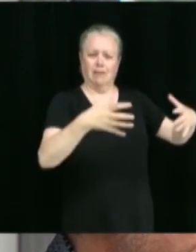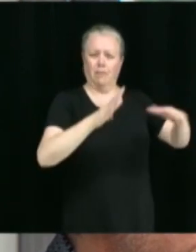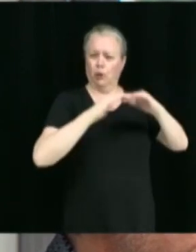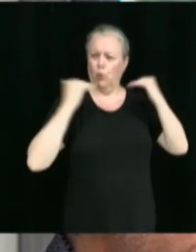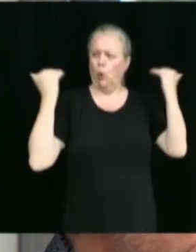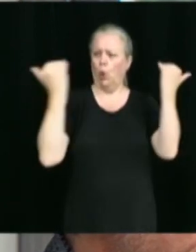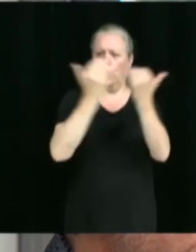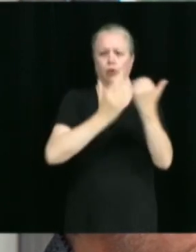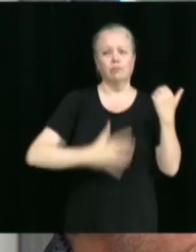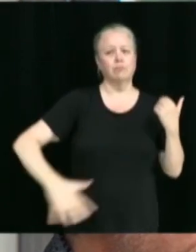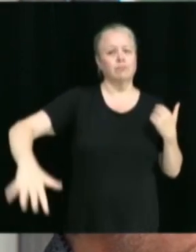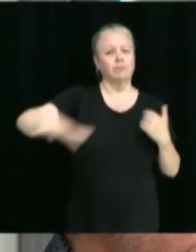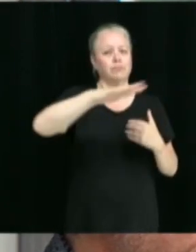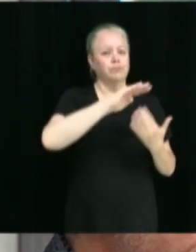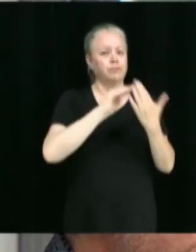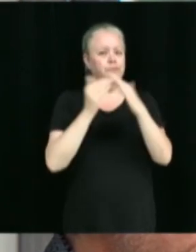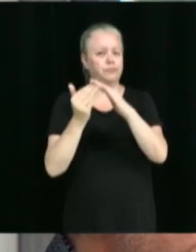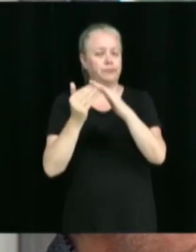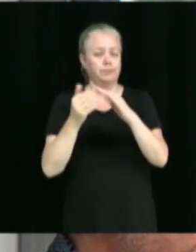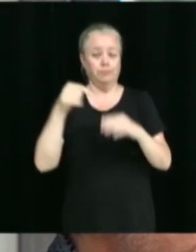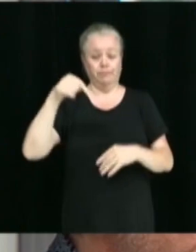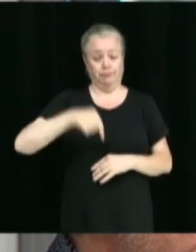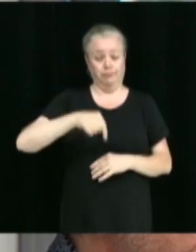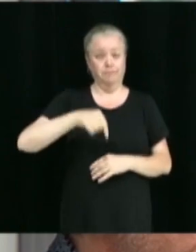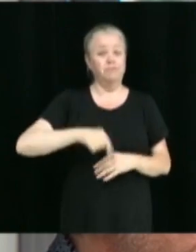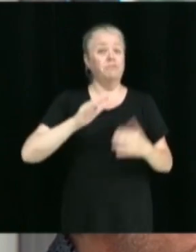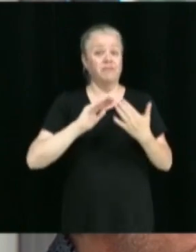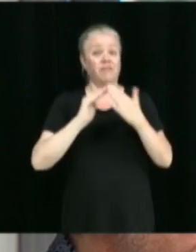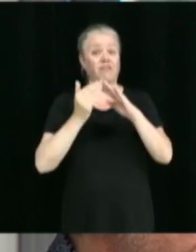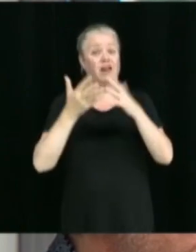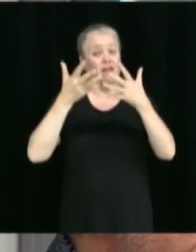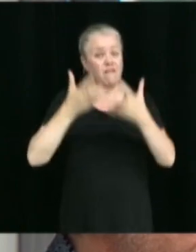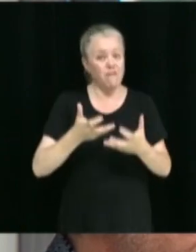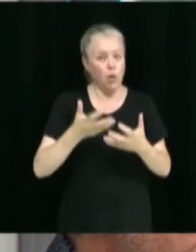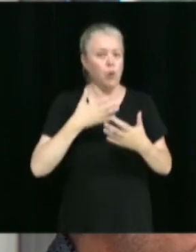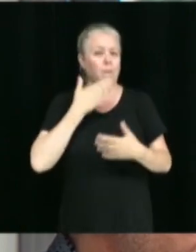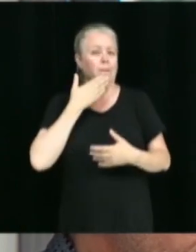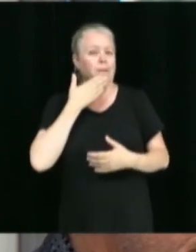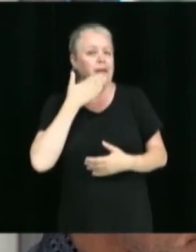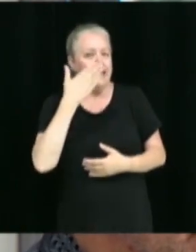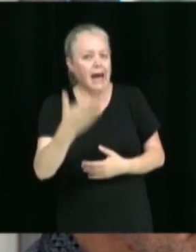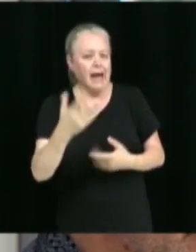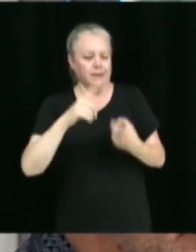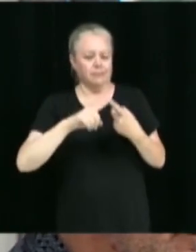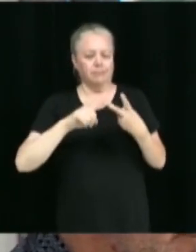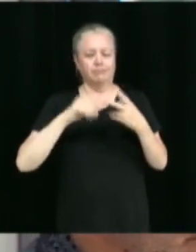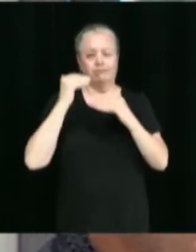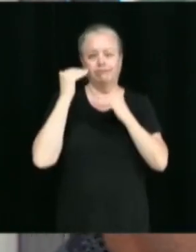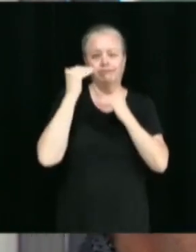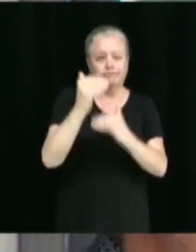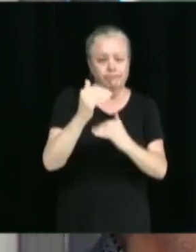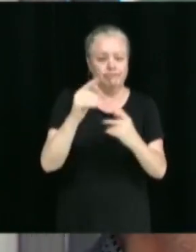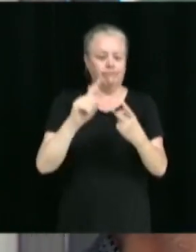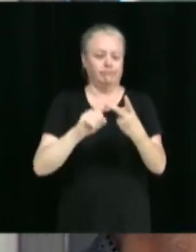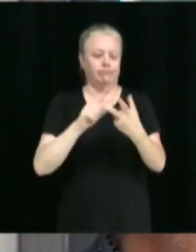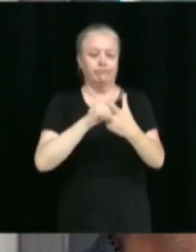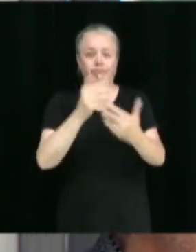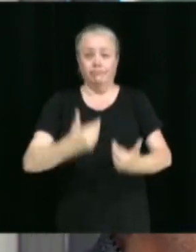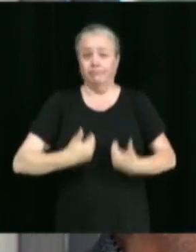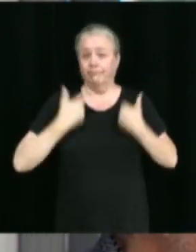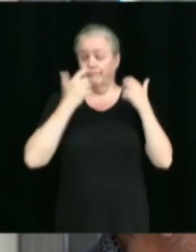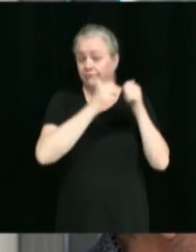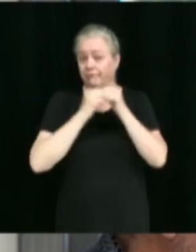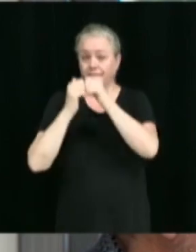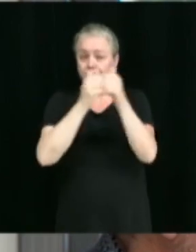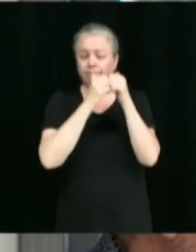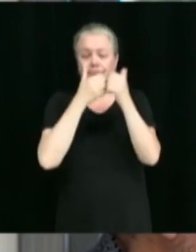que la Ville de Vittoriaville soutient et oeuvre pour le bien-être, la sécurité, le mieux-vivre ensemble de chaque citoyen, notamment